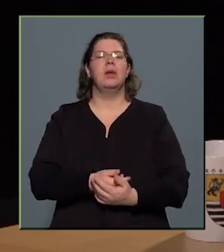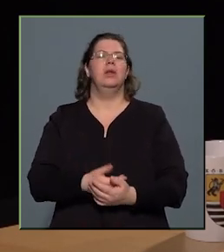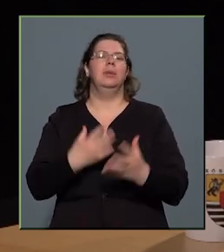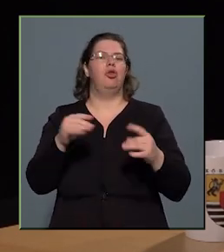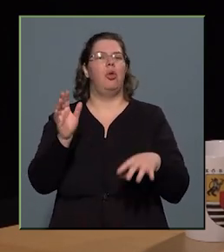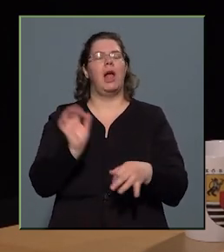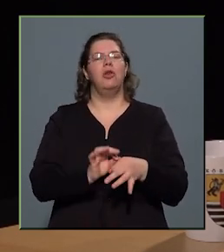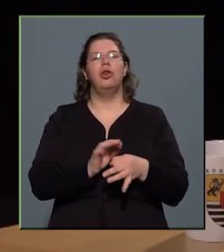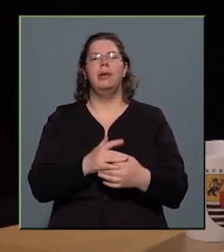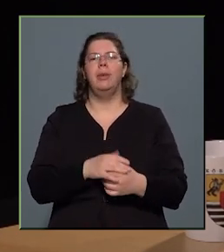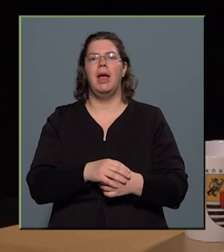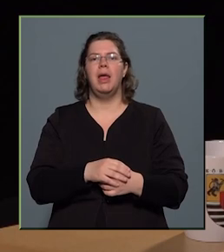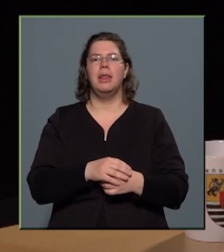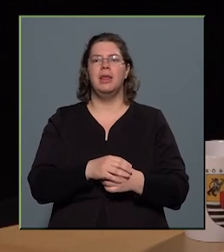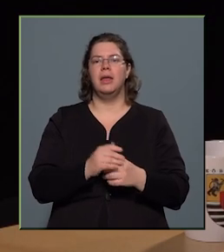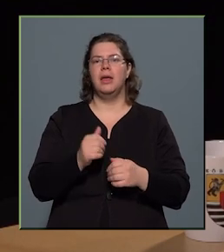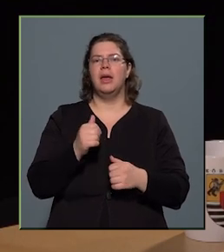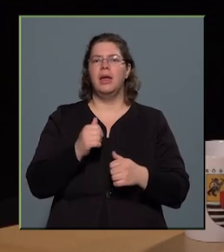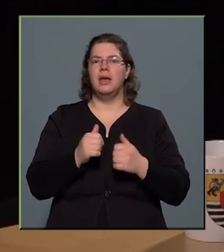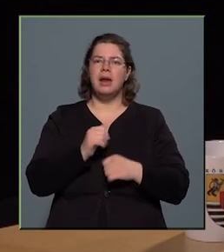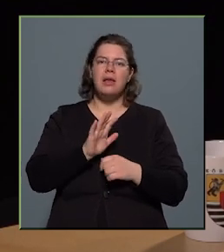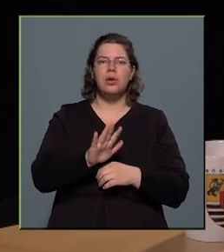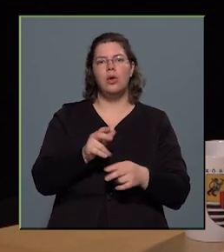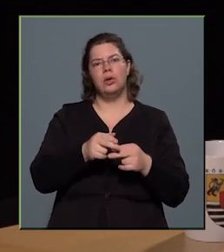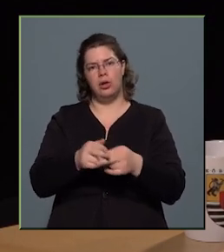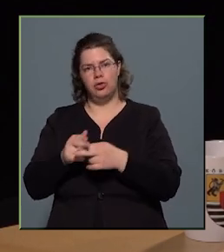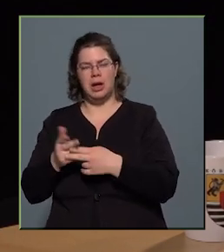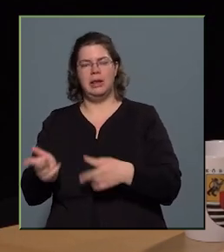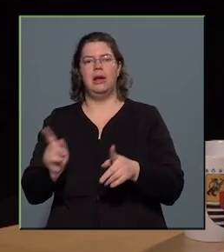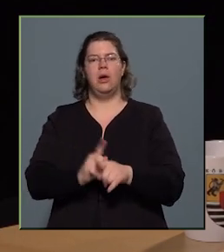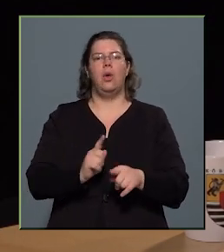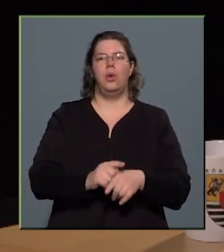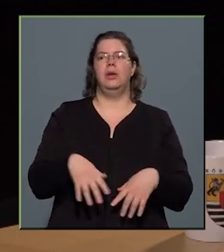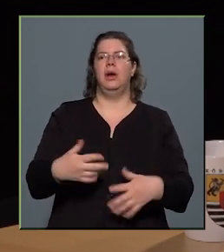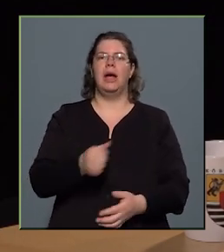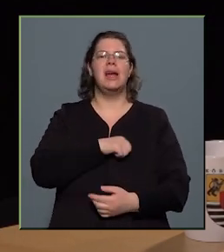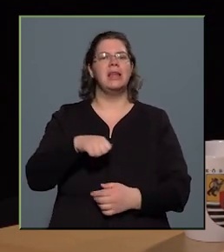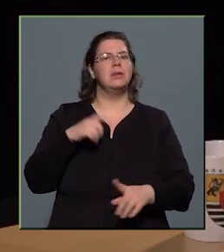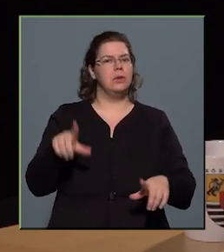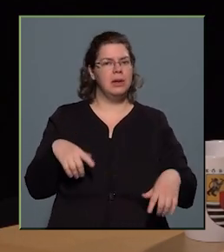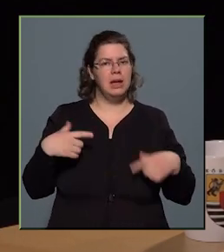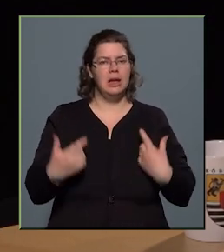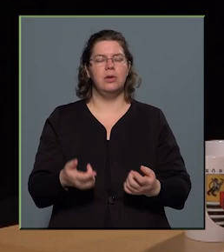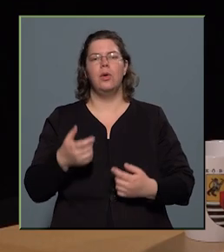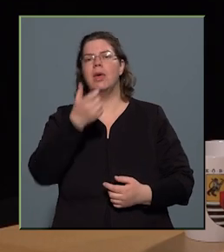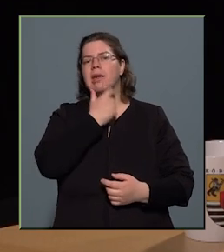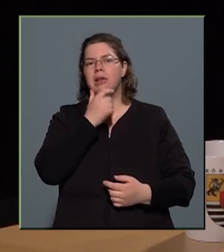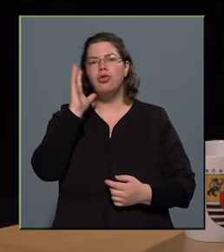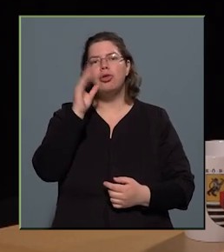esetben rászorulóknak segítenek, tehát olyan akár egyedülélő idős